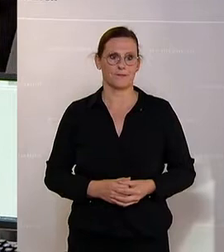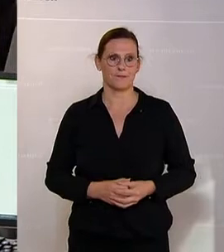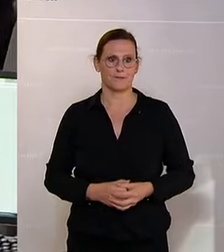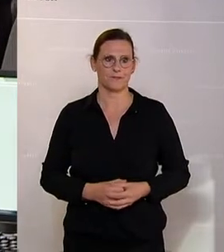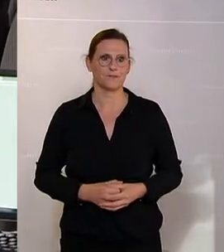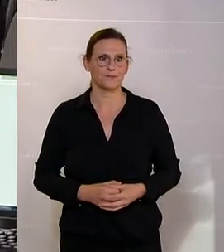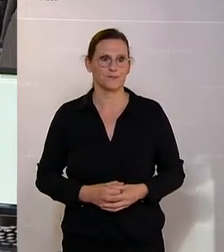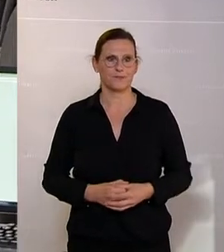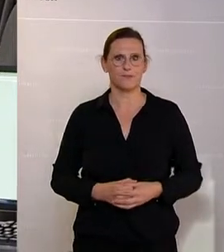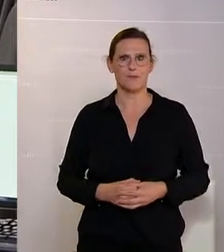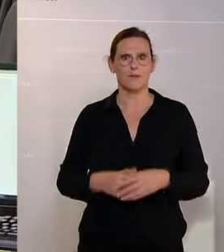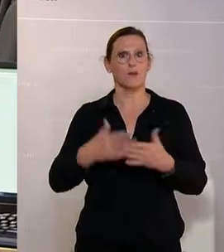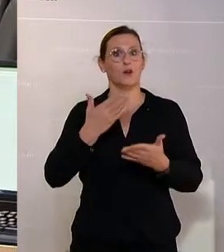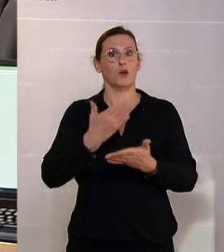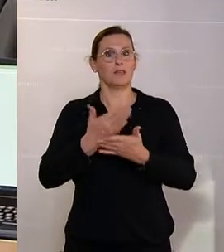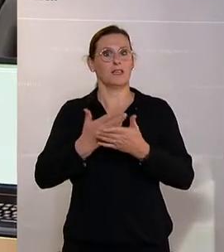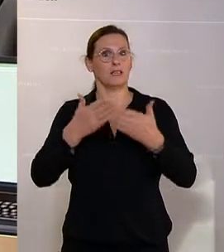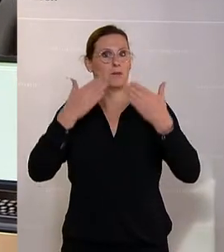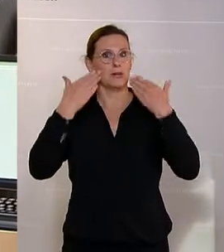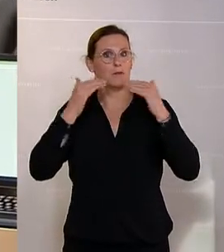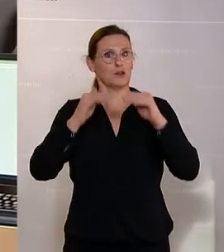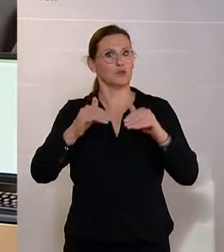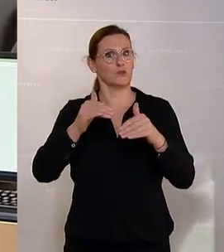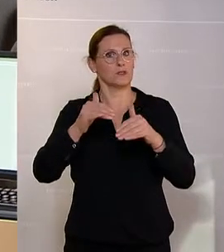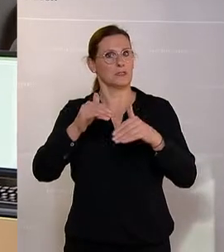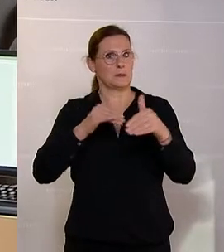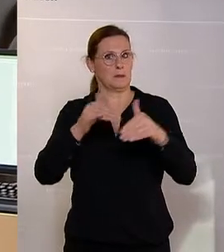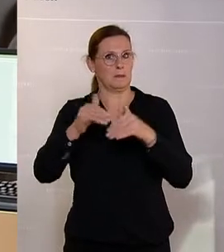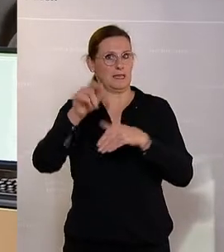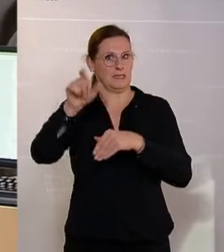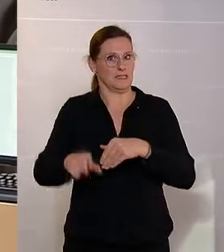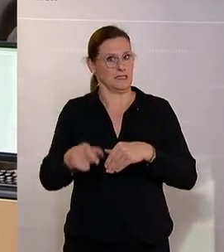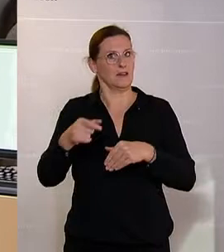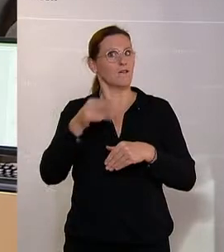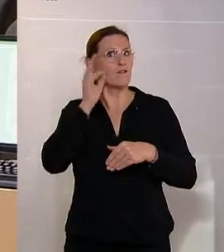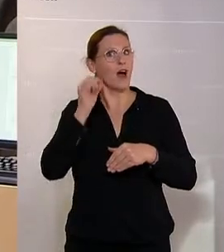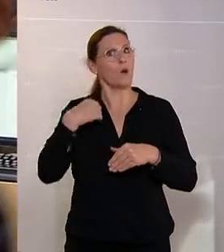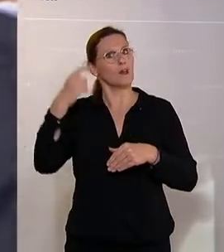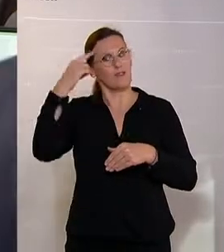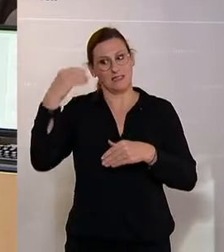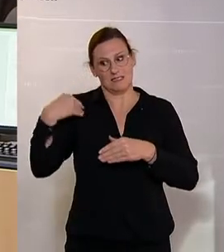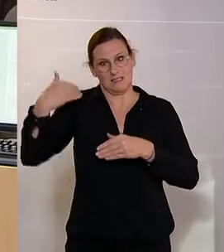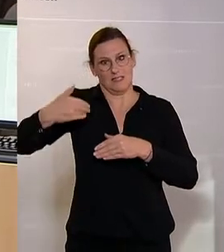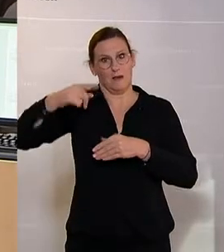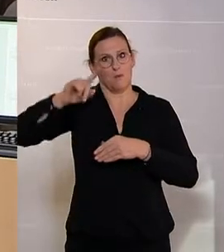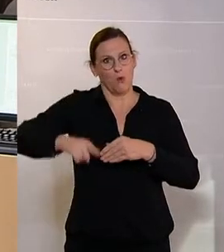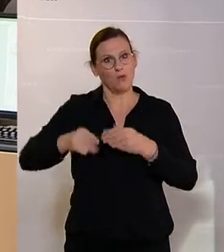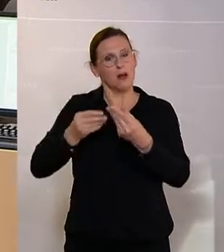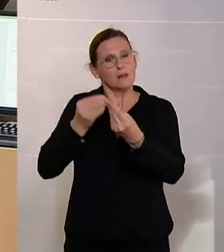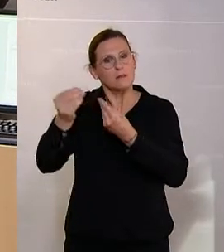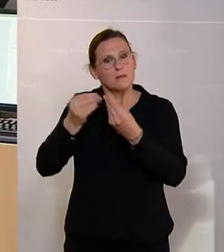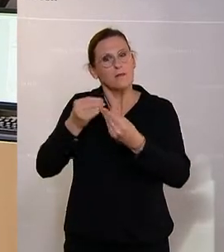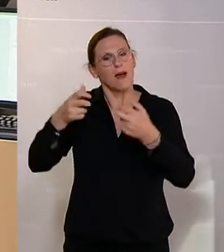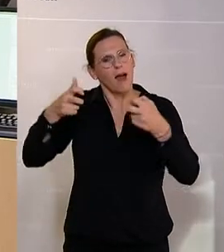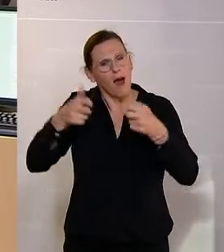Und deshalb hat die Klimaschutzministerin, und das weiß ich aus zahlreichen Gesprächen mit ihr in den vergangenen Monaten, sehr hart